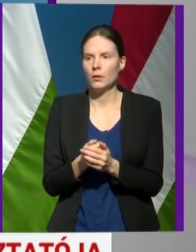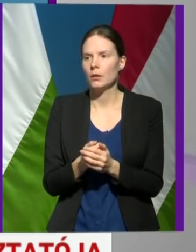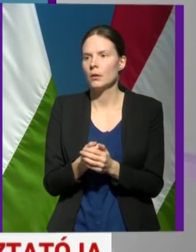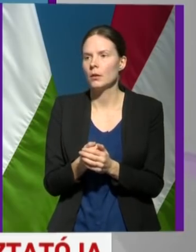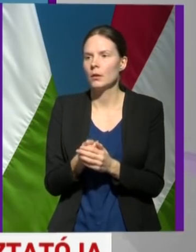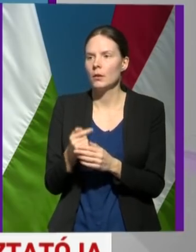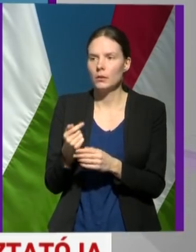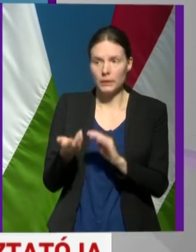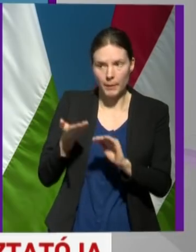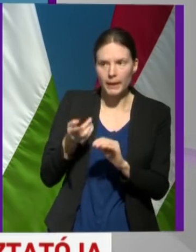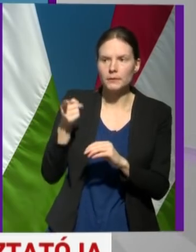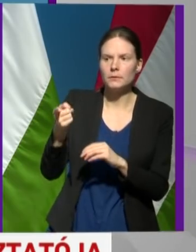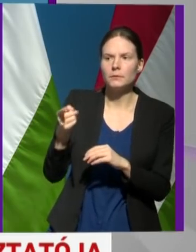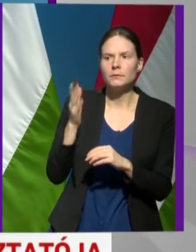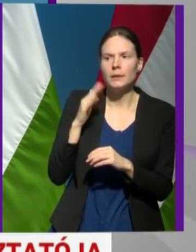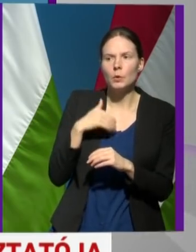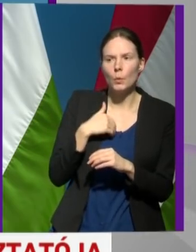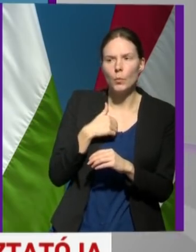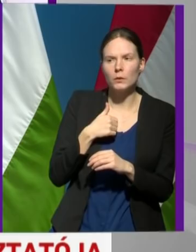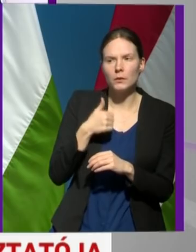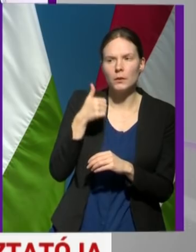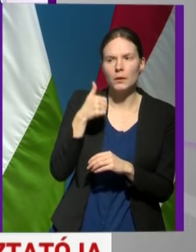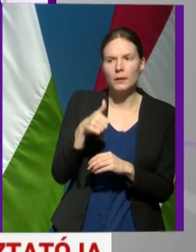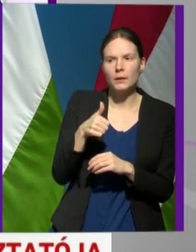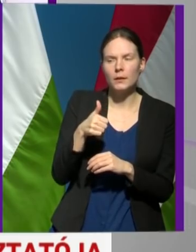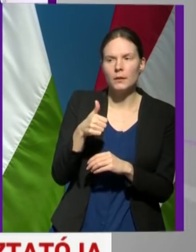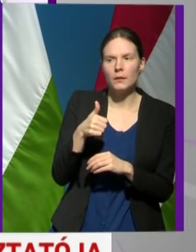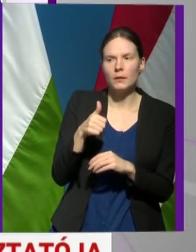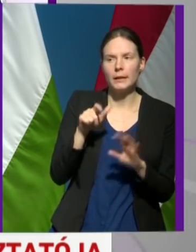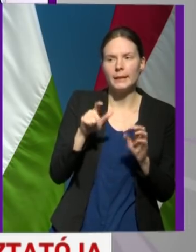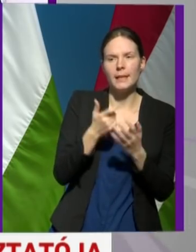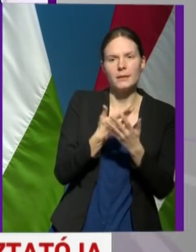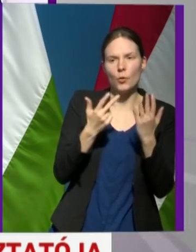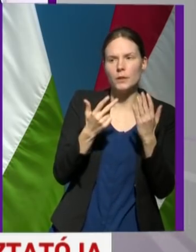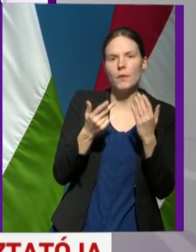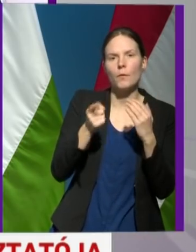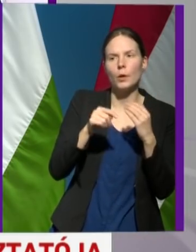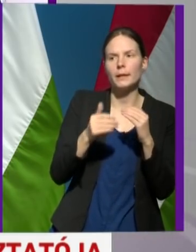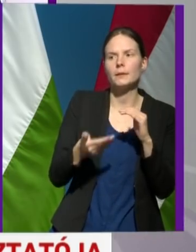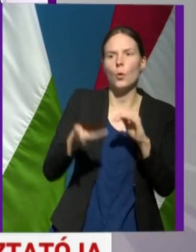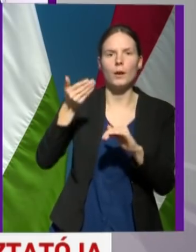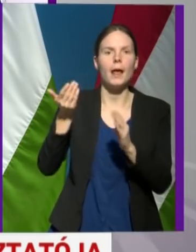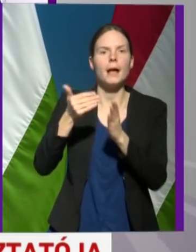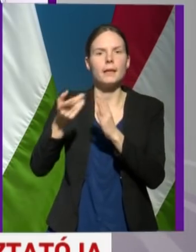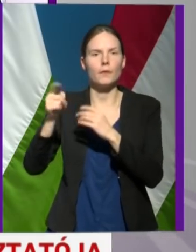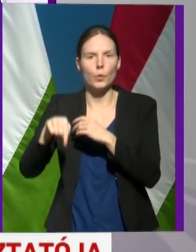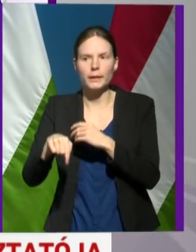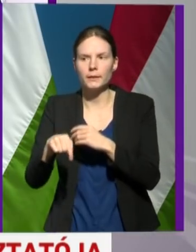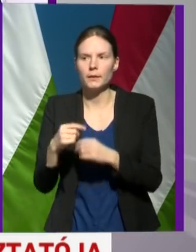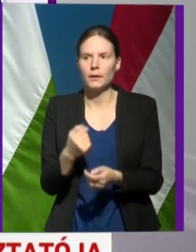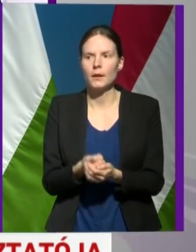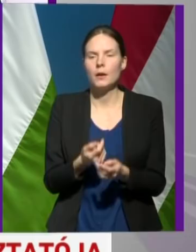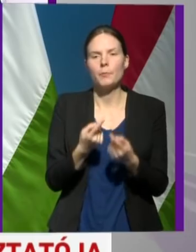a szűrős maszk 2600